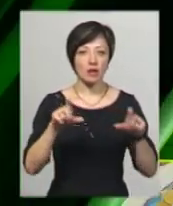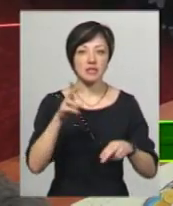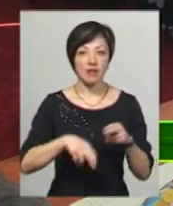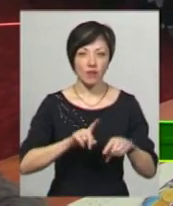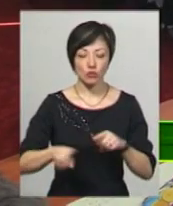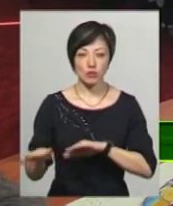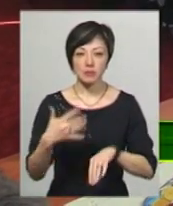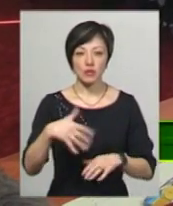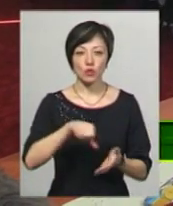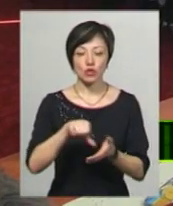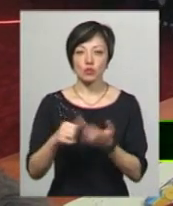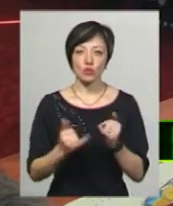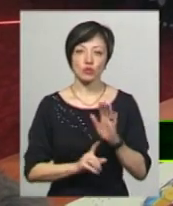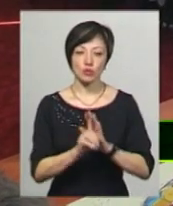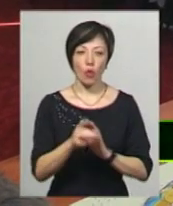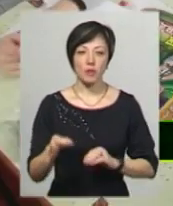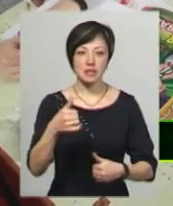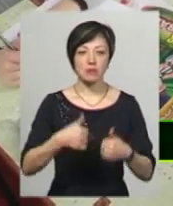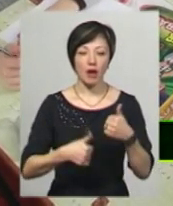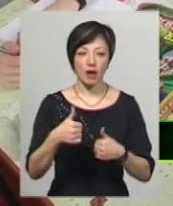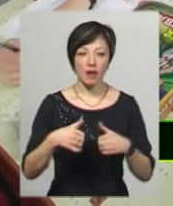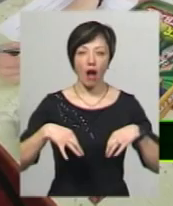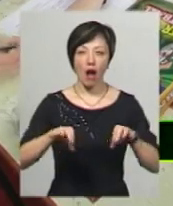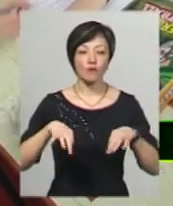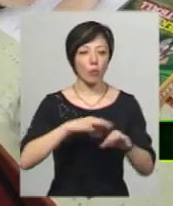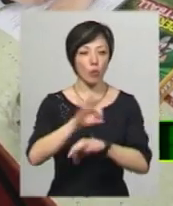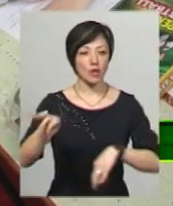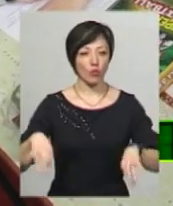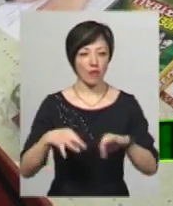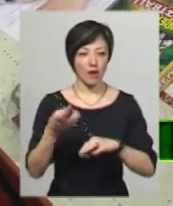50 учасників сьогодні розпочали обласні змагання з автомоделювання.